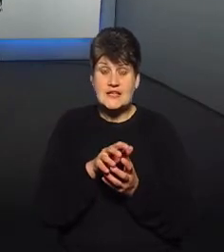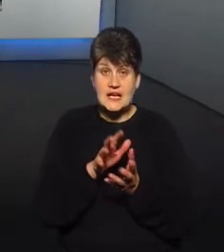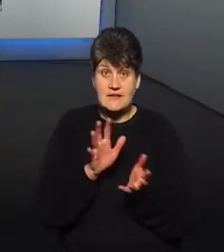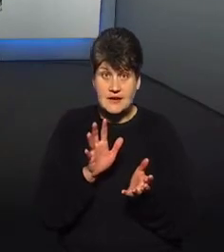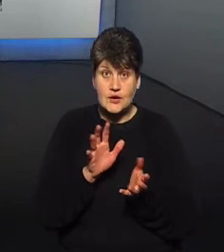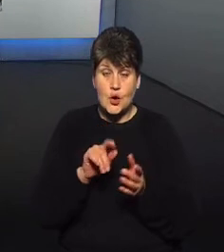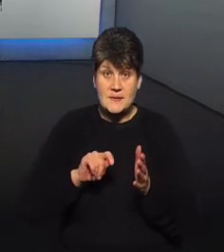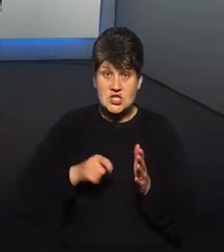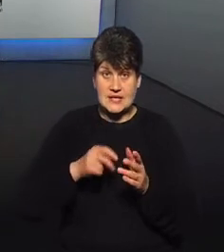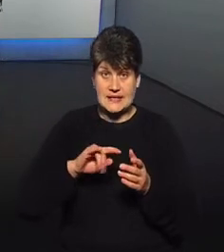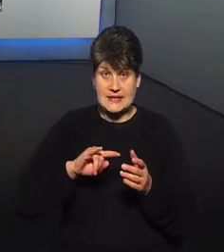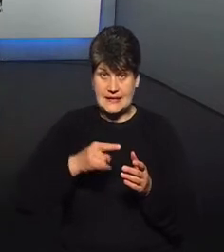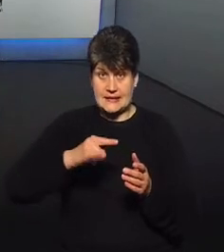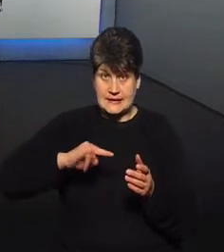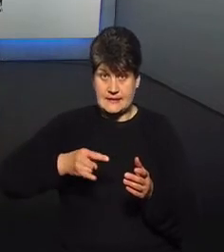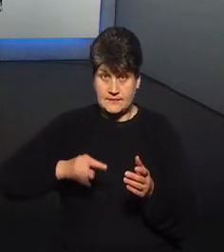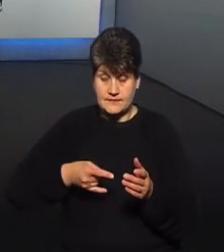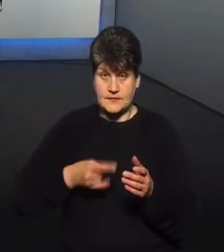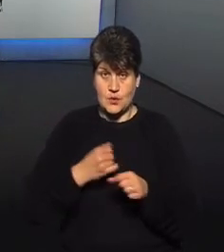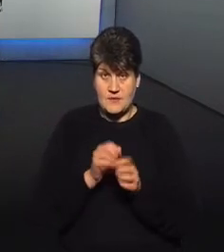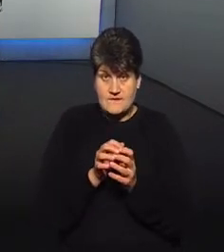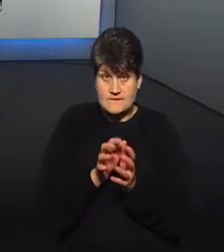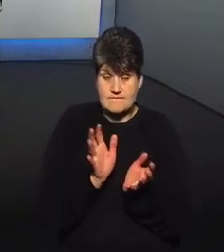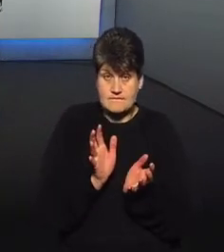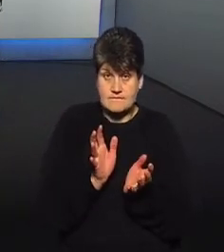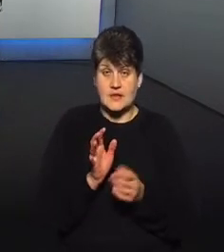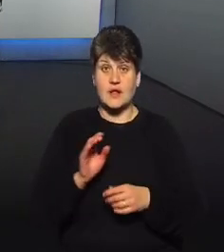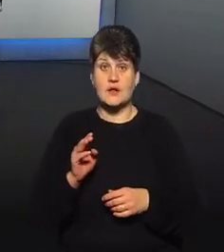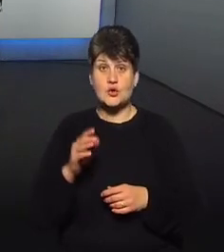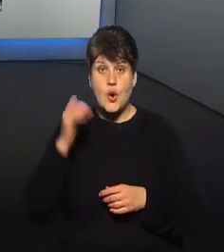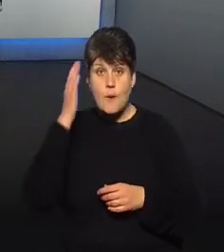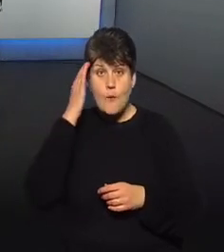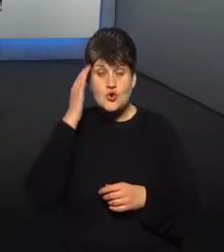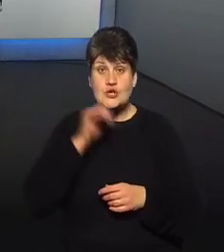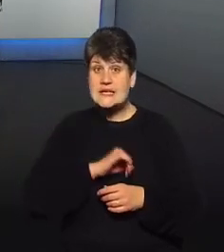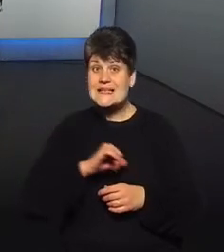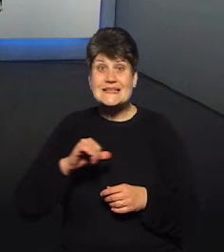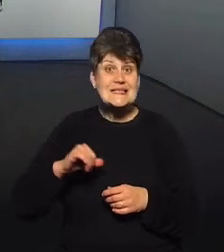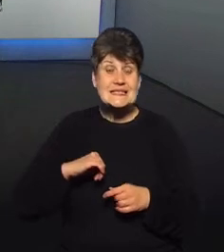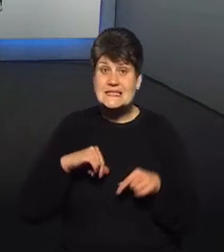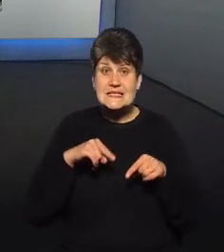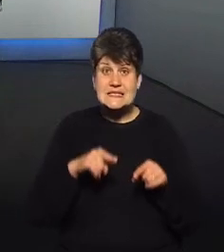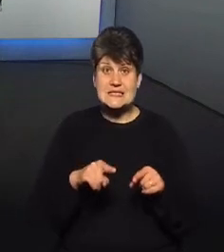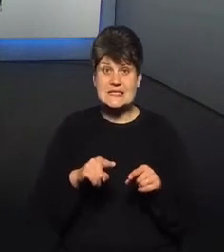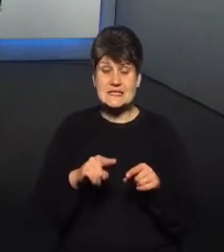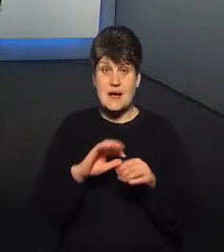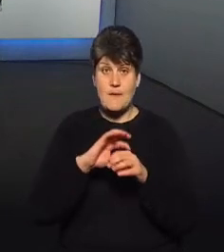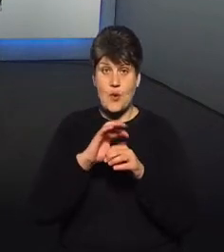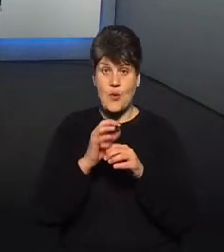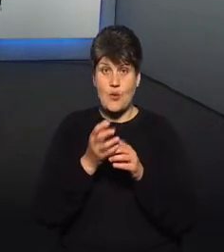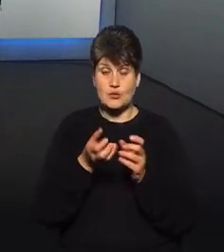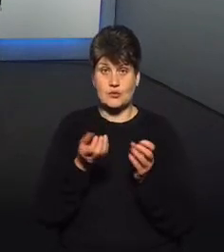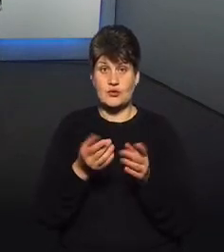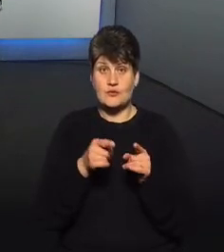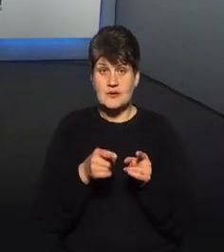відкриваєш оболонки, то мозок сам народжує той згорток кров'яний. І тобі доводиться